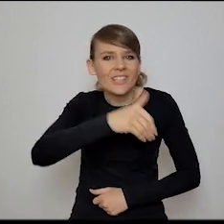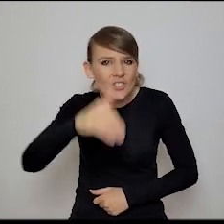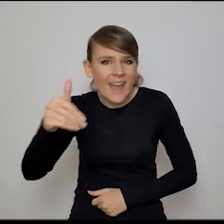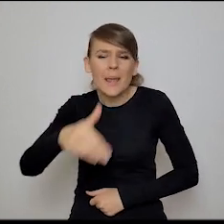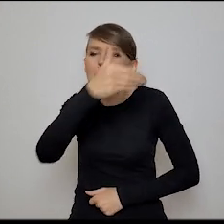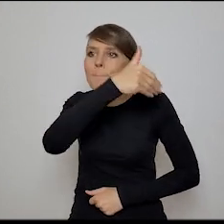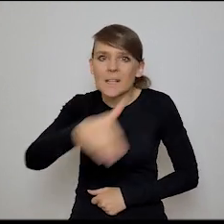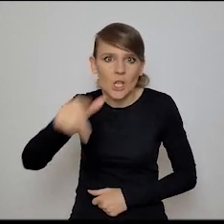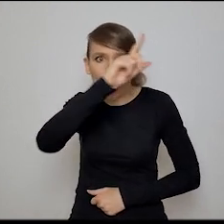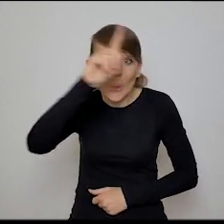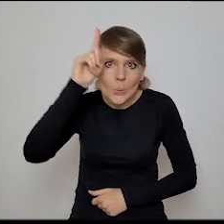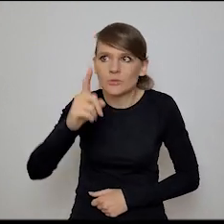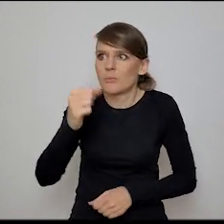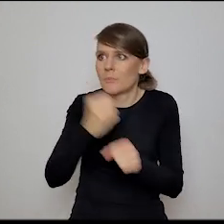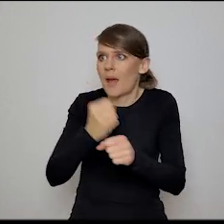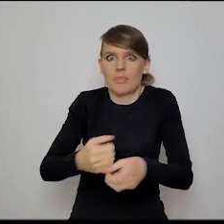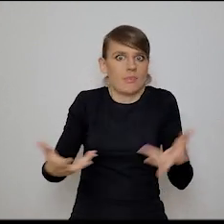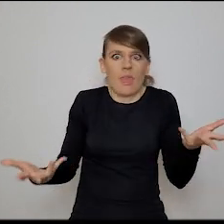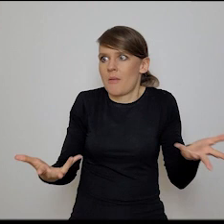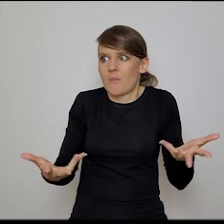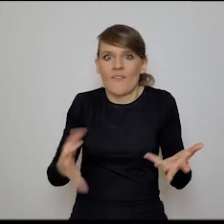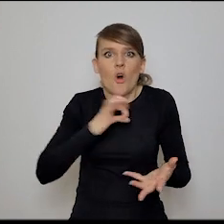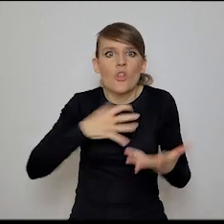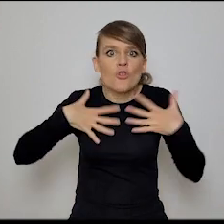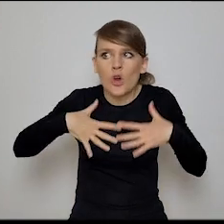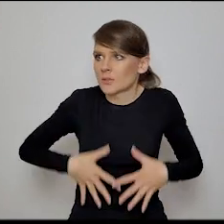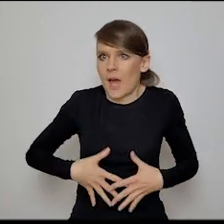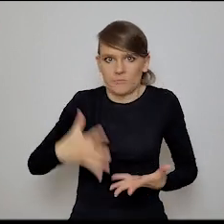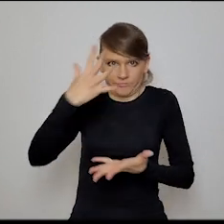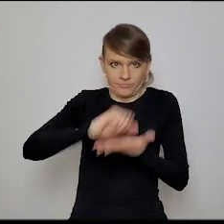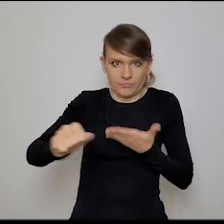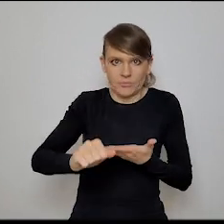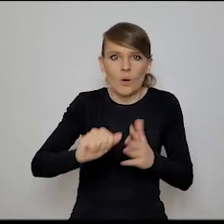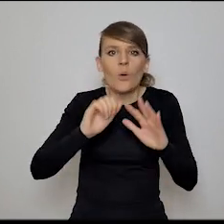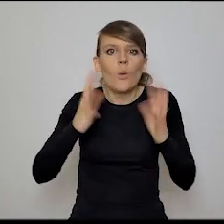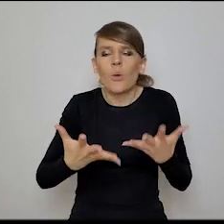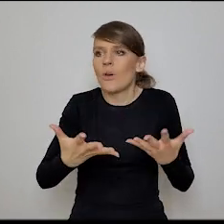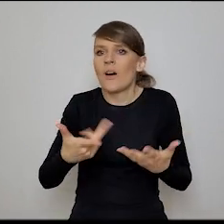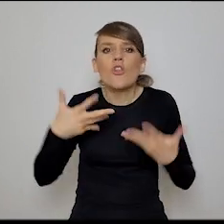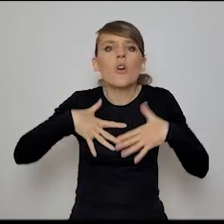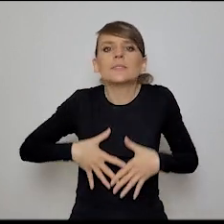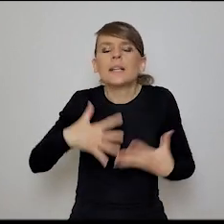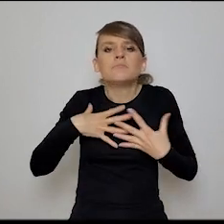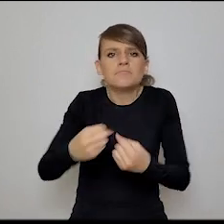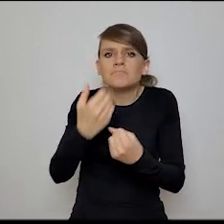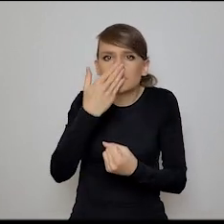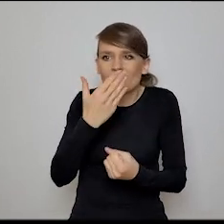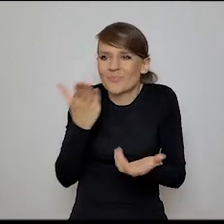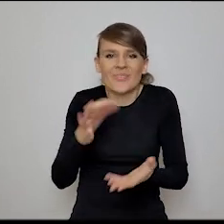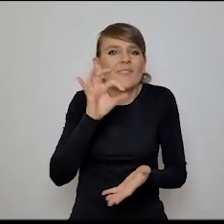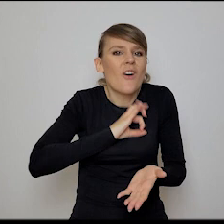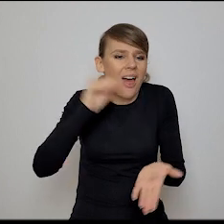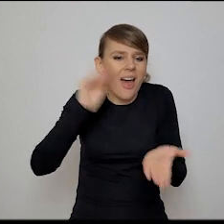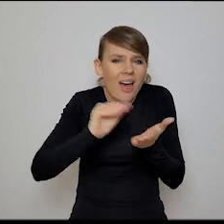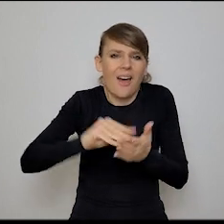miliony ludzi zostały pozbawione pracy tożsamości. Tożsamości, czyli werwane z tego świata, którym trwały